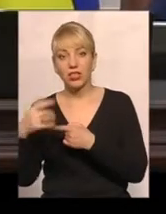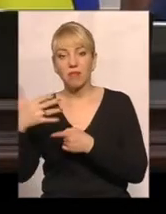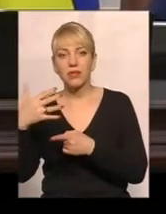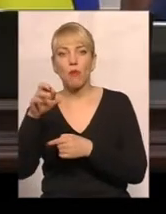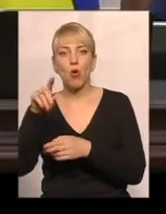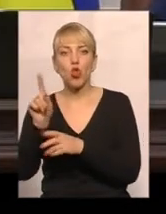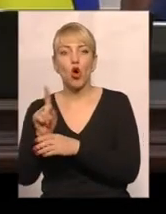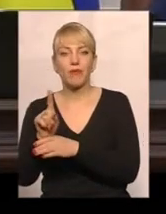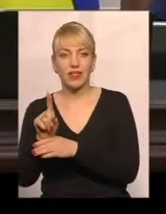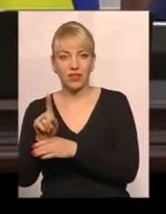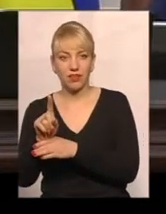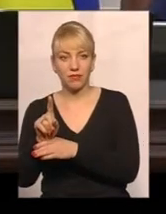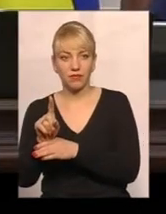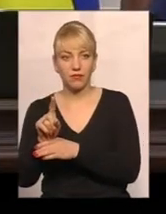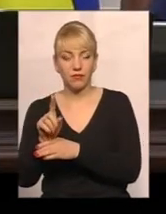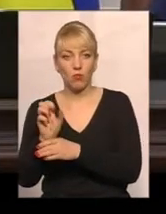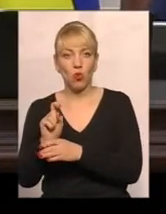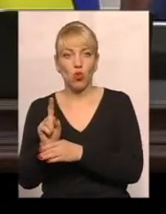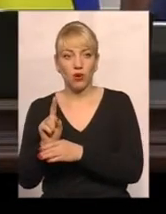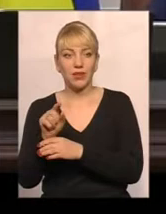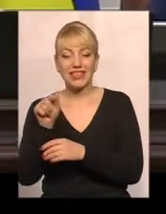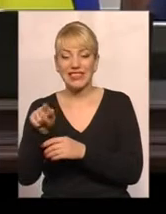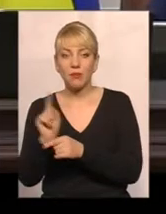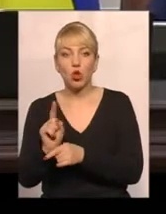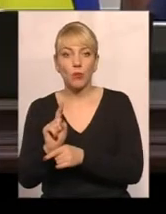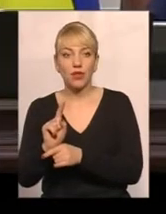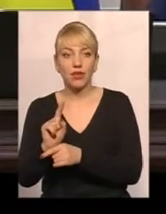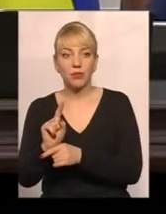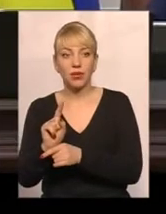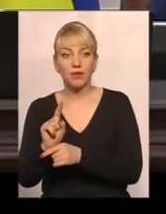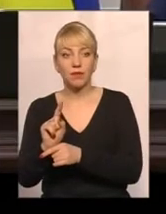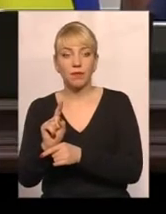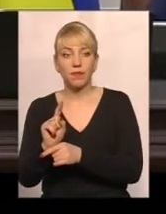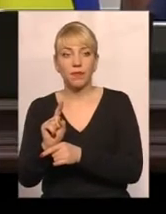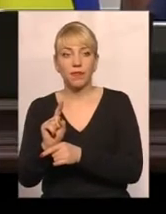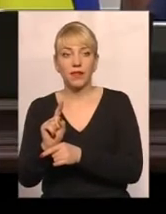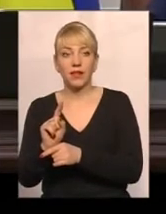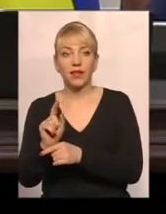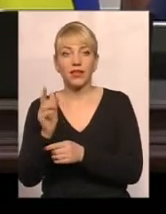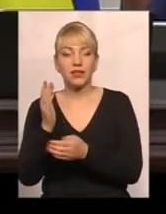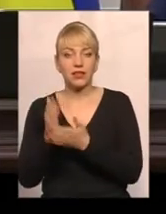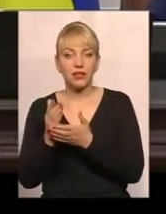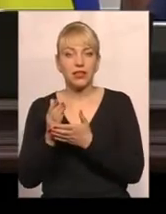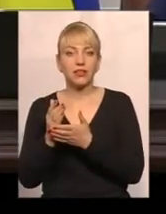нормативам. І з цими нормативами є поле для того, щоб хтось цим зловживав.